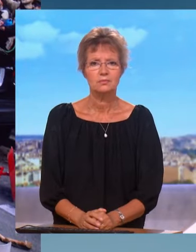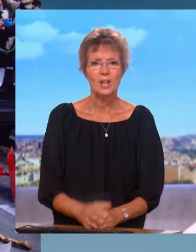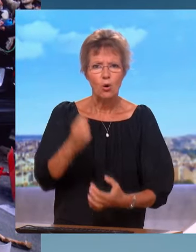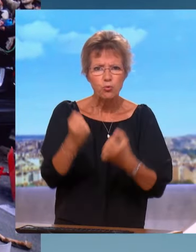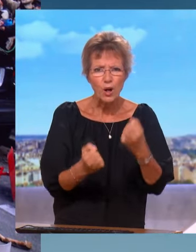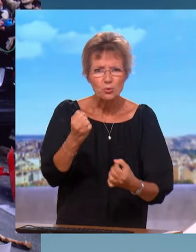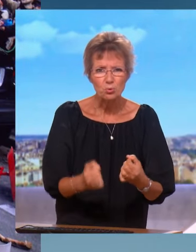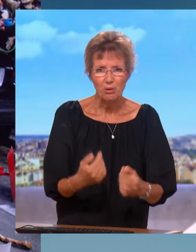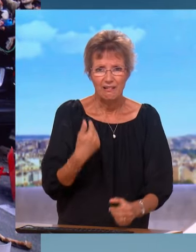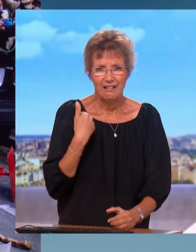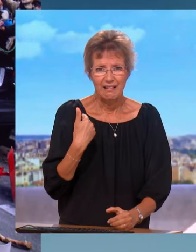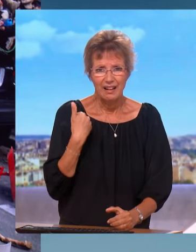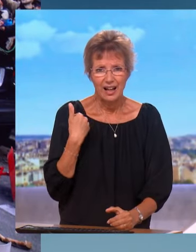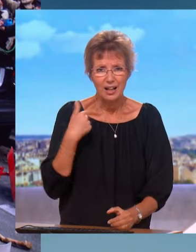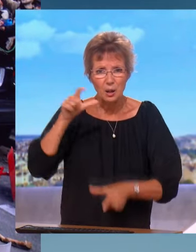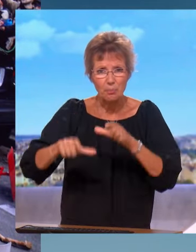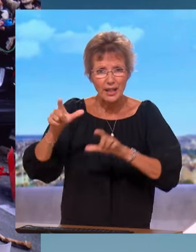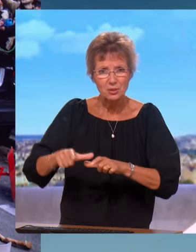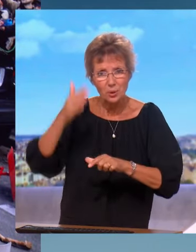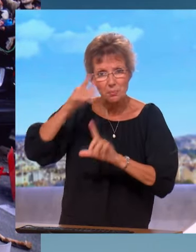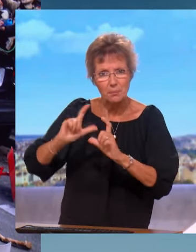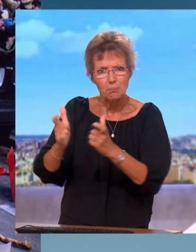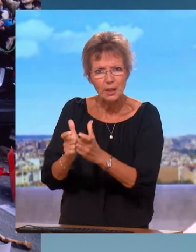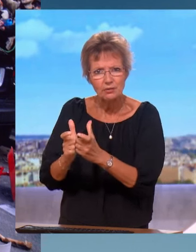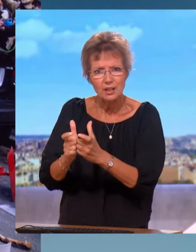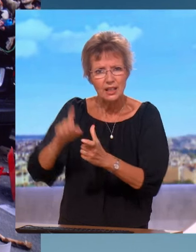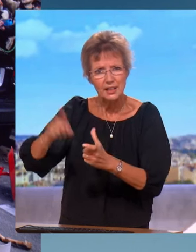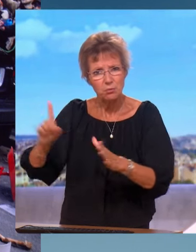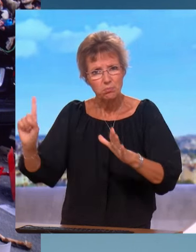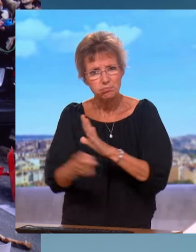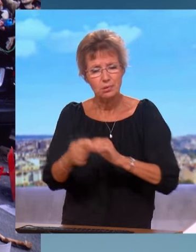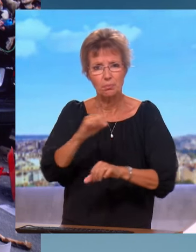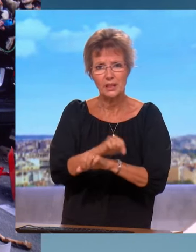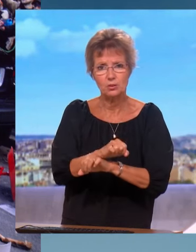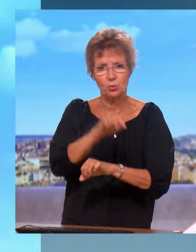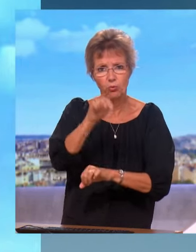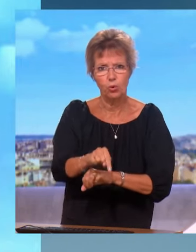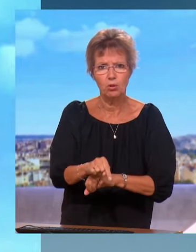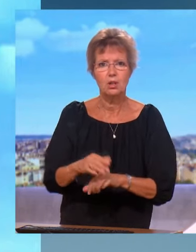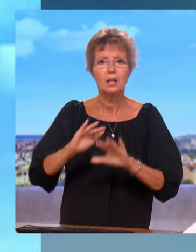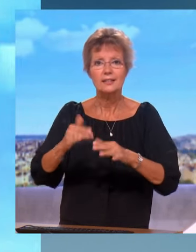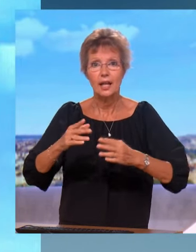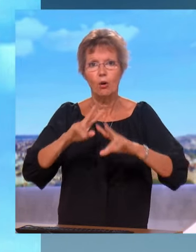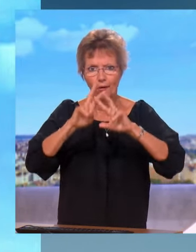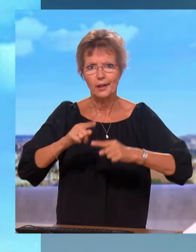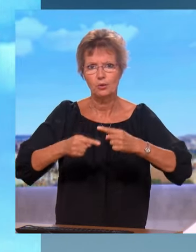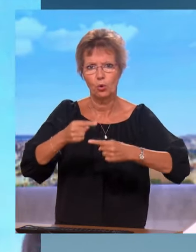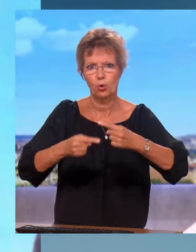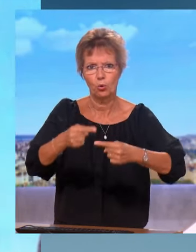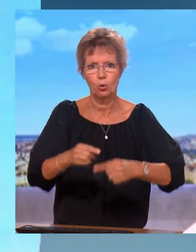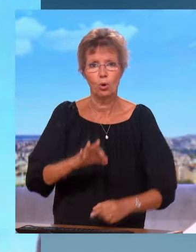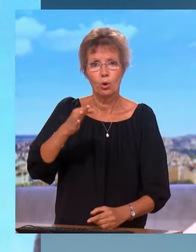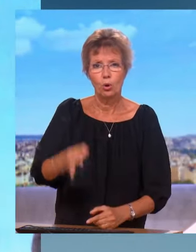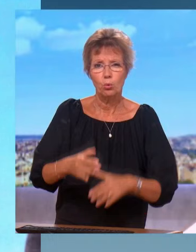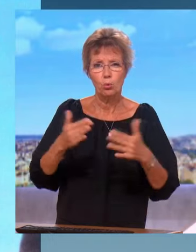voiture, ceux qui ont fait ça, s'ils peuvent être identifiés, ils doivent dormir en prison. Il y a eu des interpellations et l'enquête est en cours. Derrière, il y des interpellations.